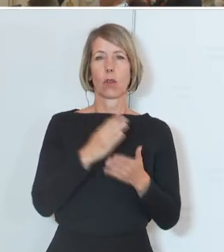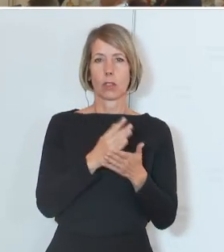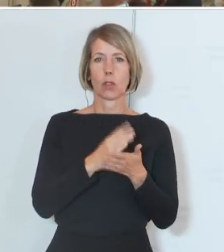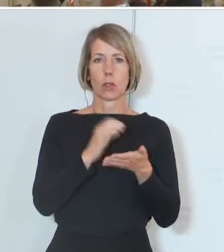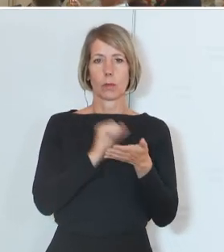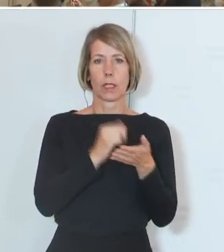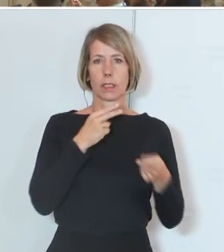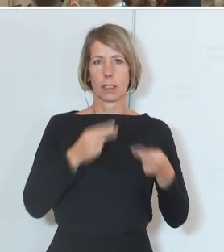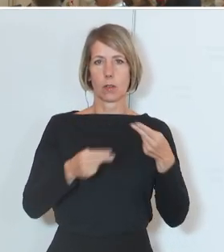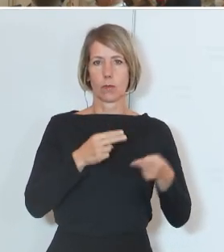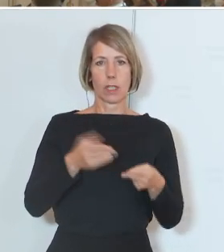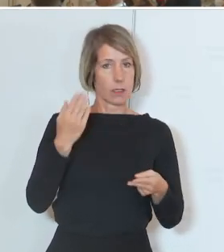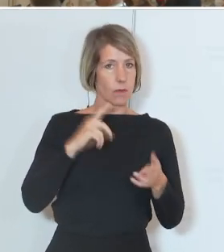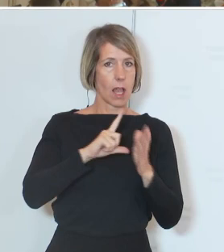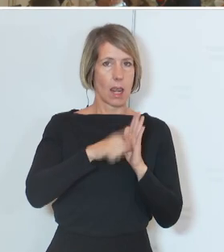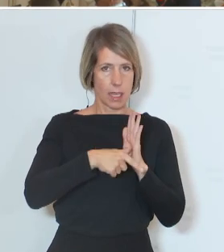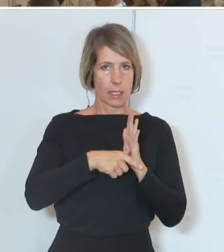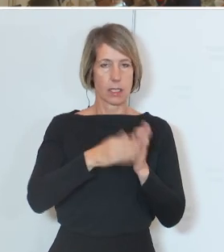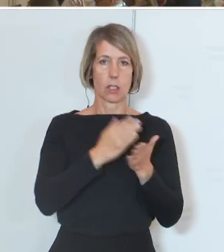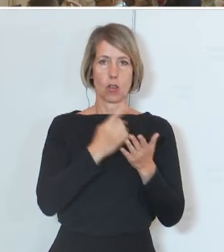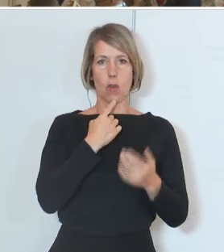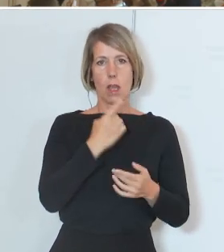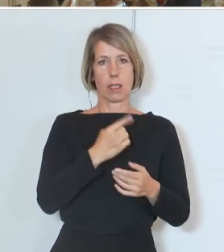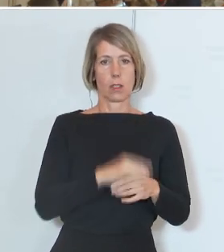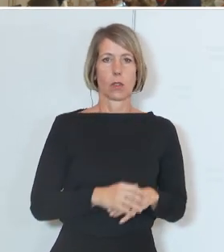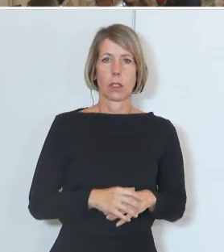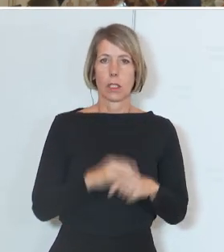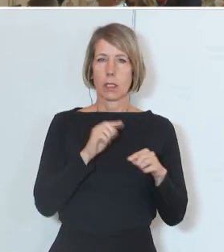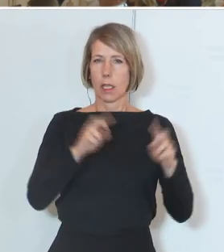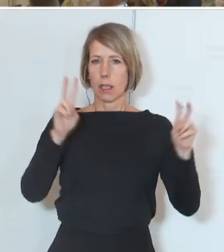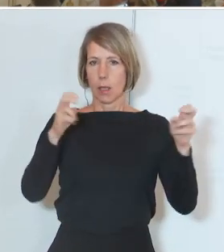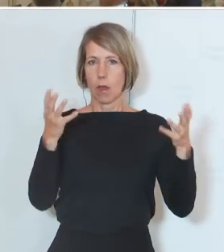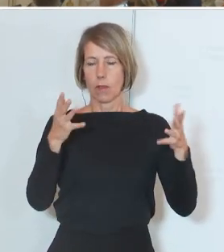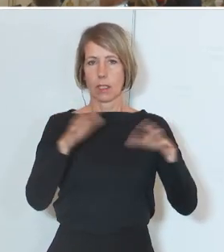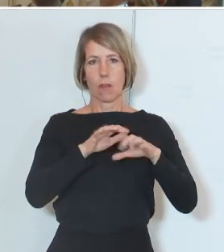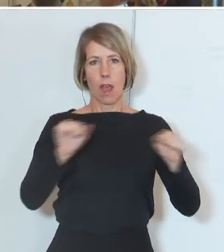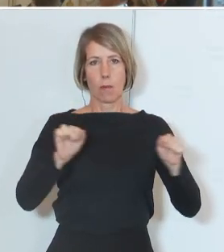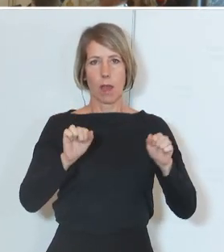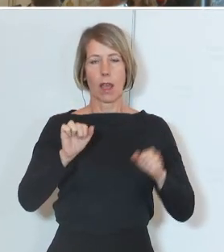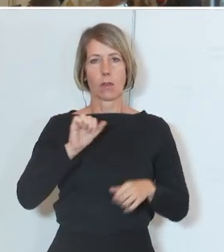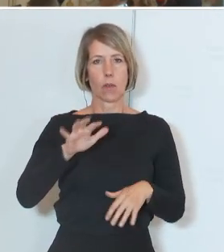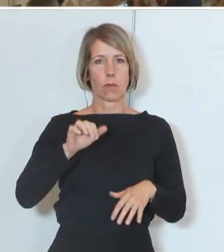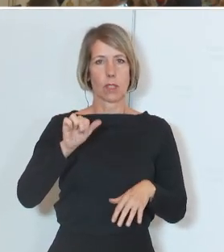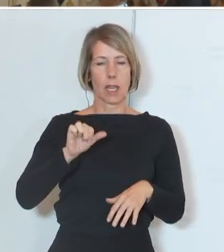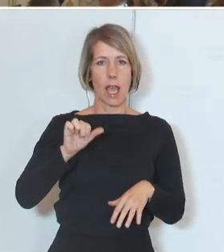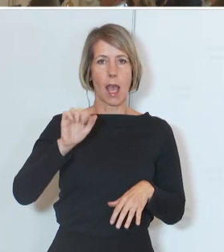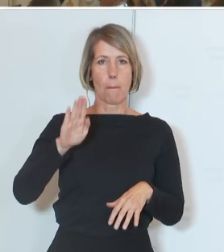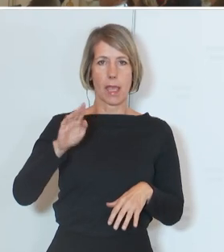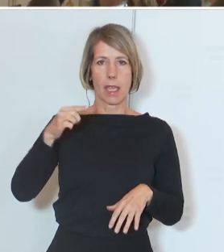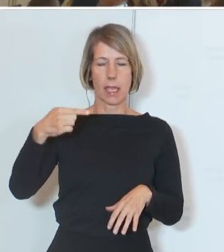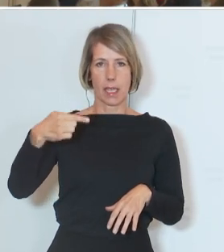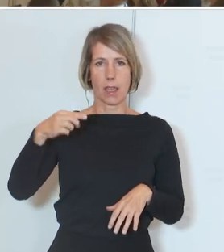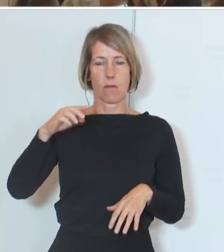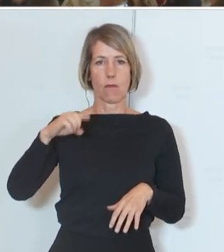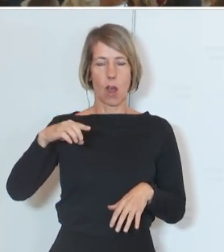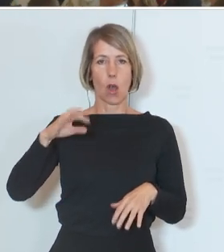Pressekonferenz in Linz auch angekündigt haben, nämlich die Vereinbarung gemäß Artikel 15a BVG zwischen dem Bund